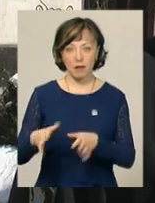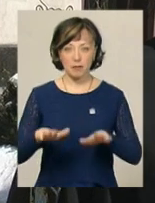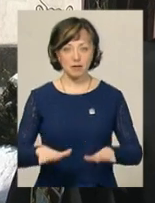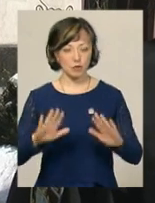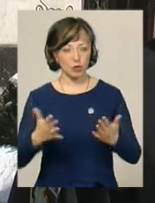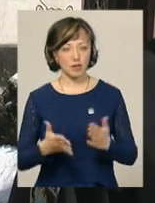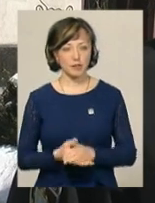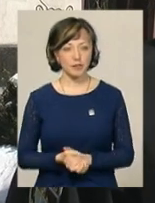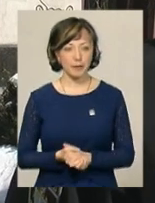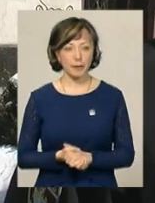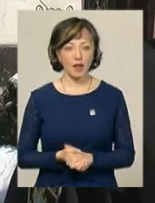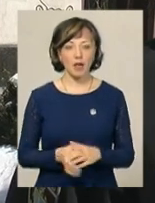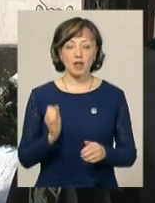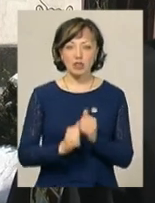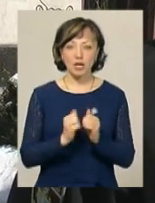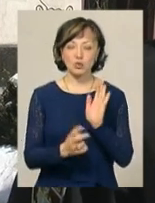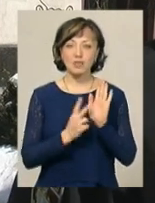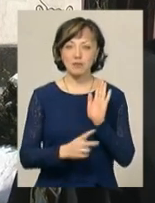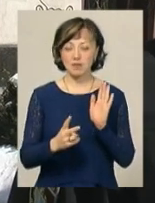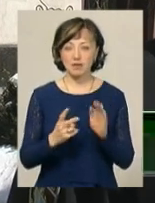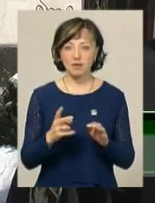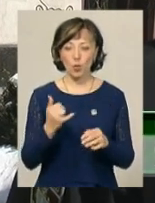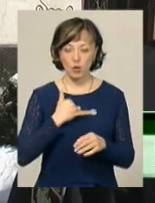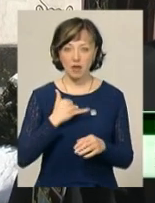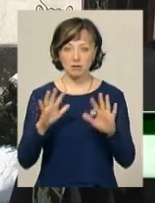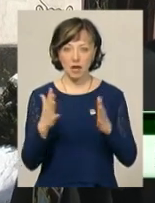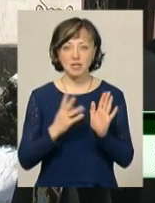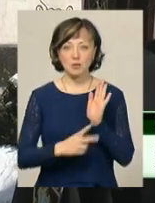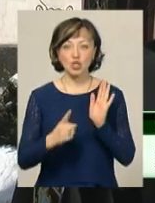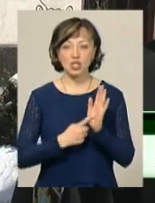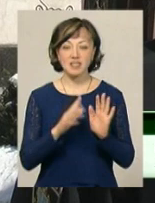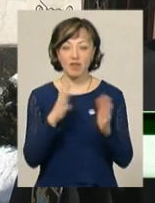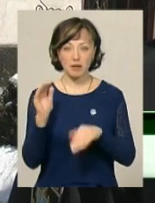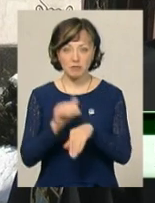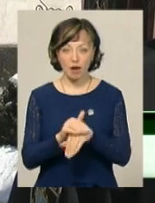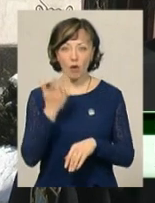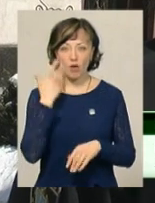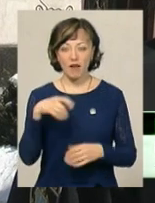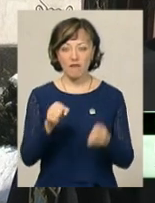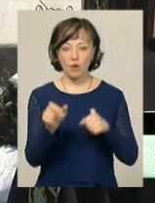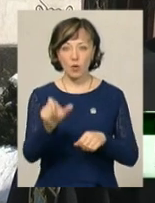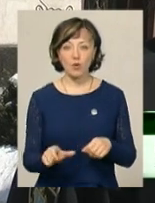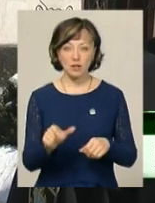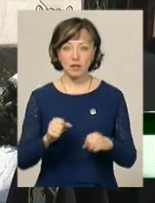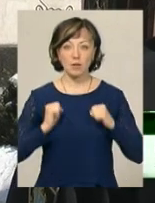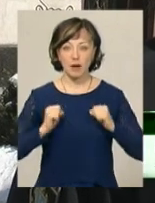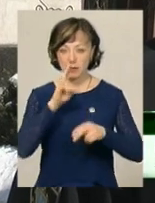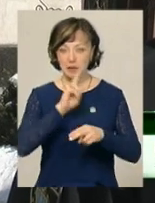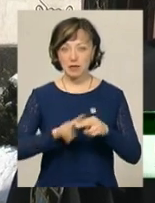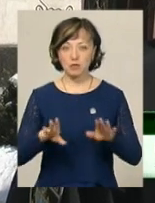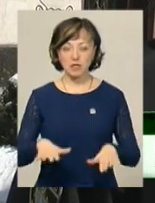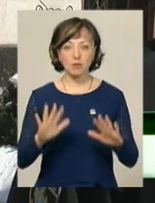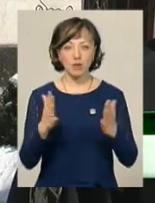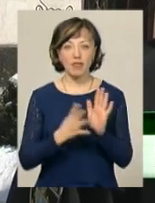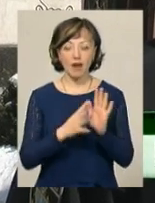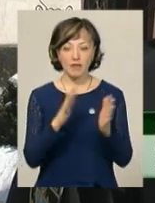події. Досить часто, саме 76 випадків з початку року було зафіксовано, коли водій намагався зникти з місця події. До